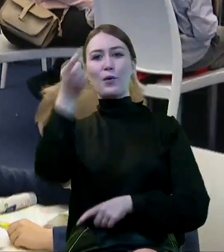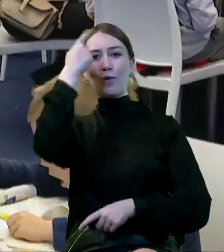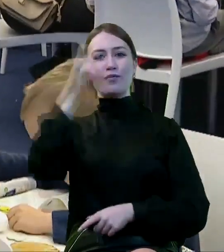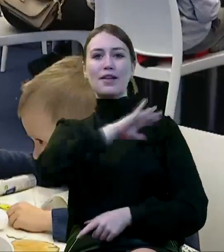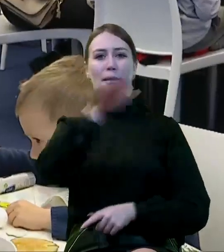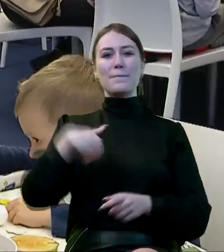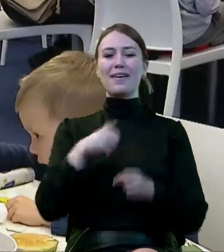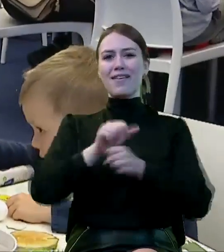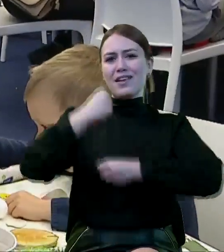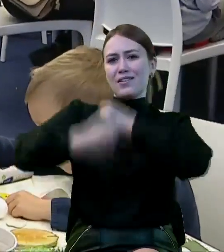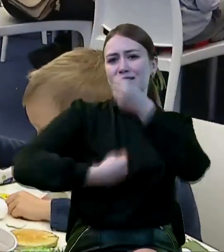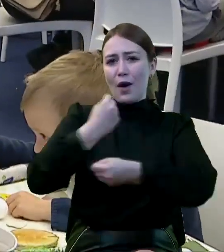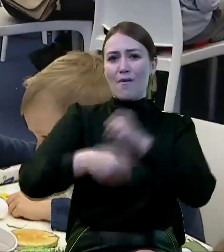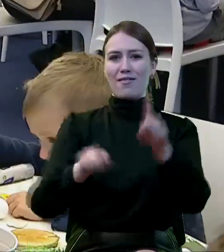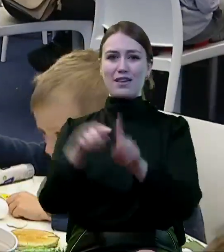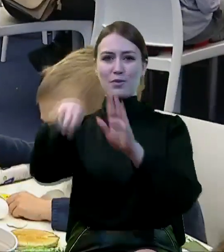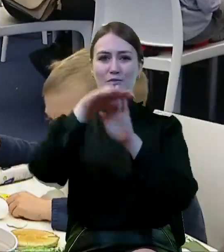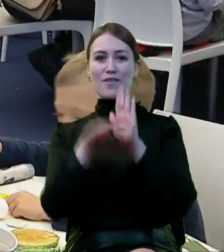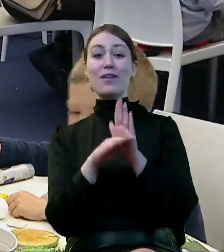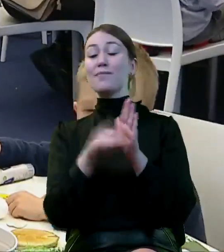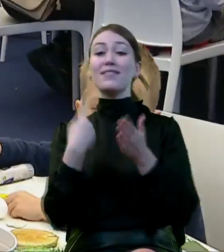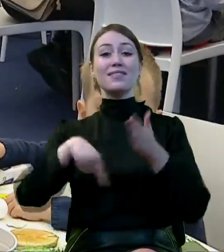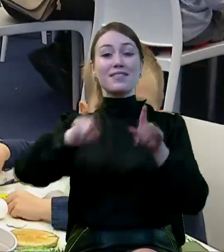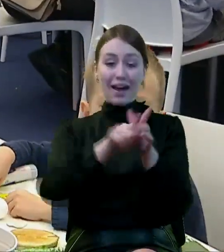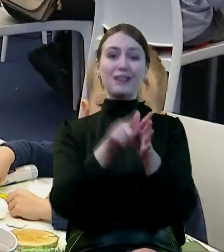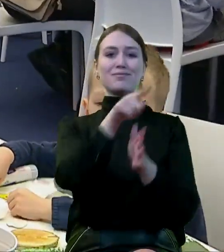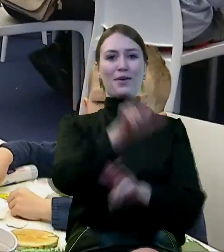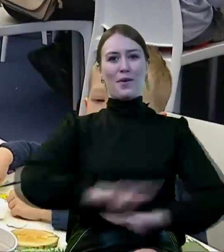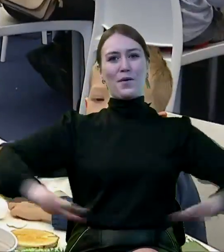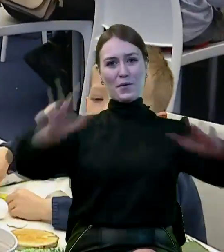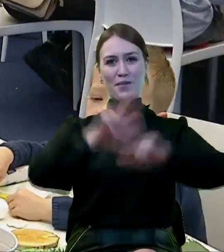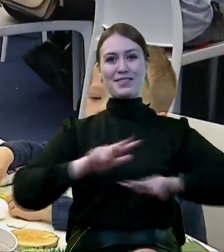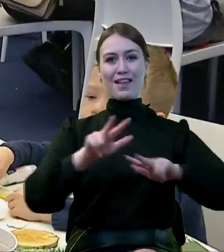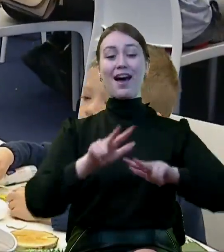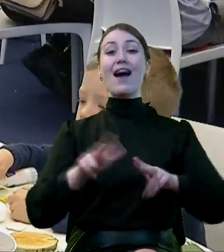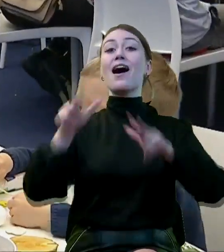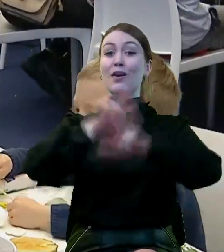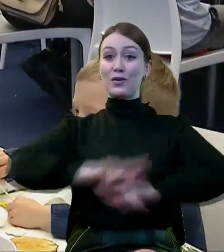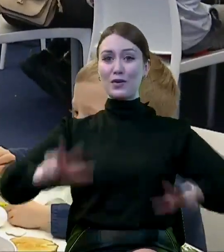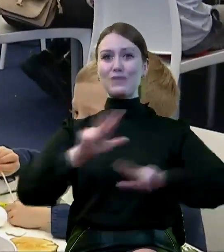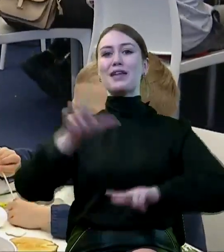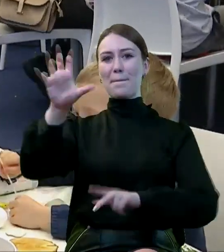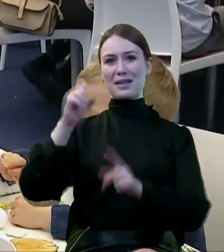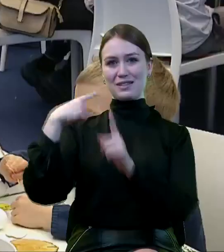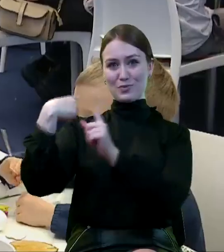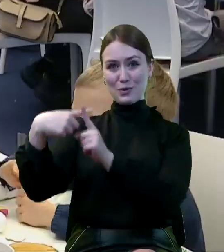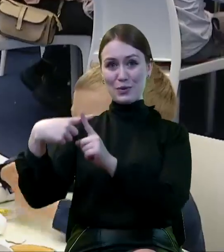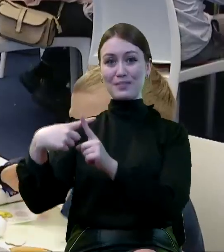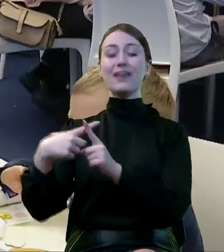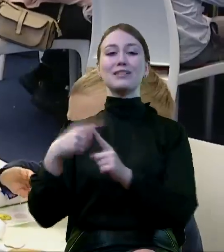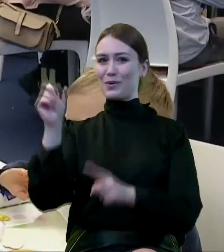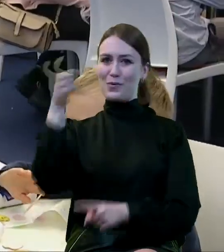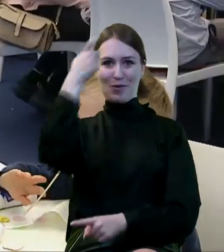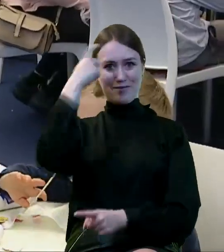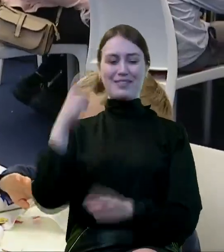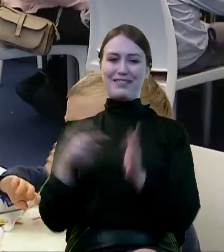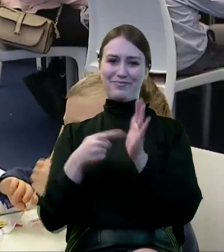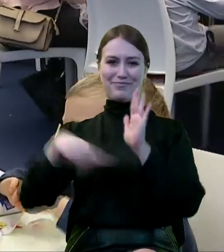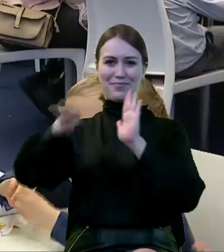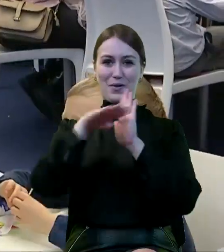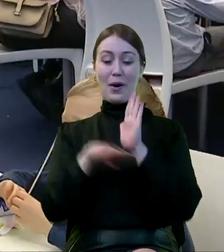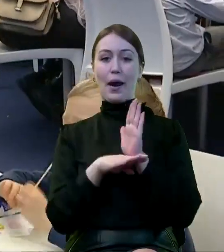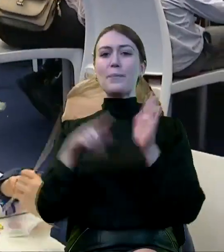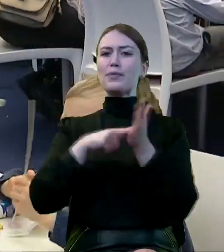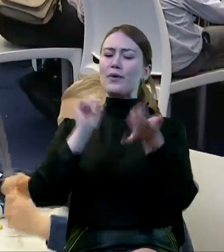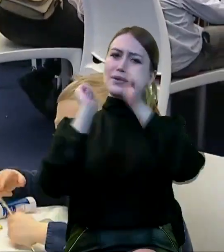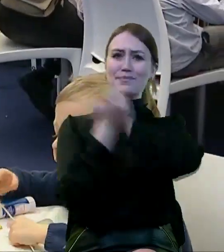uruchomiono szereg działań i programów adresowanych do rodzin z programem Rodzina 500 Plus na czele. Reformy